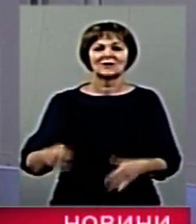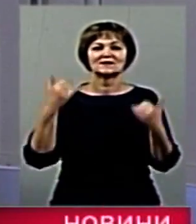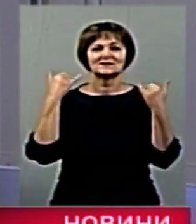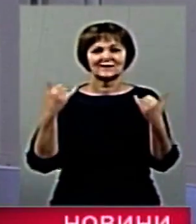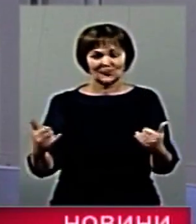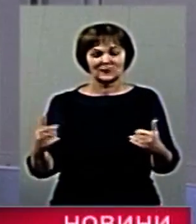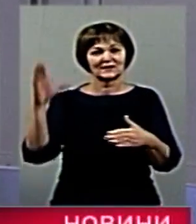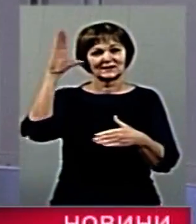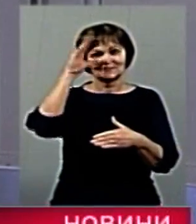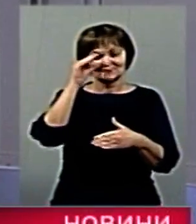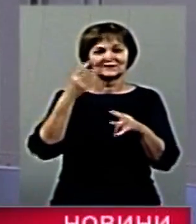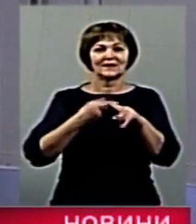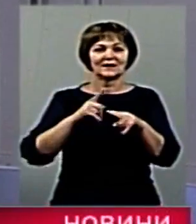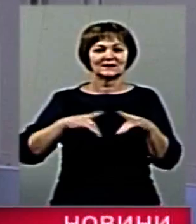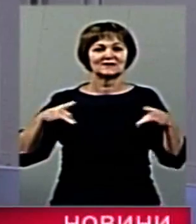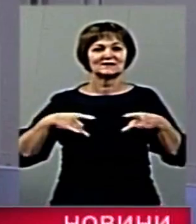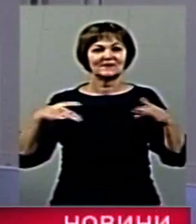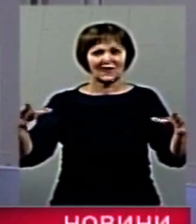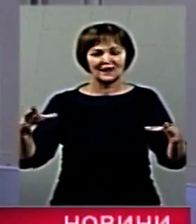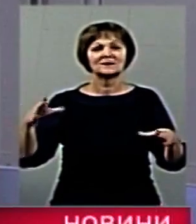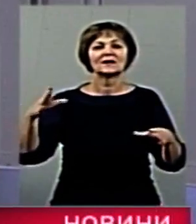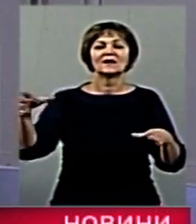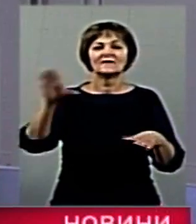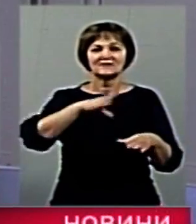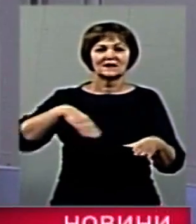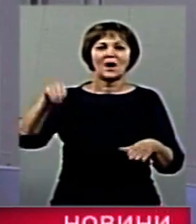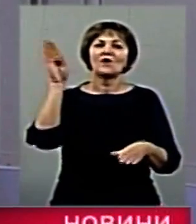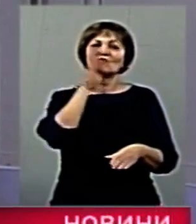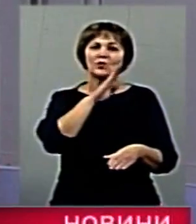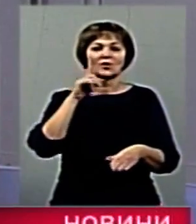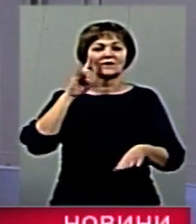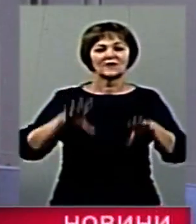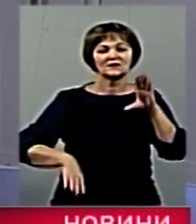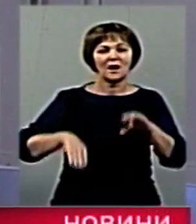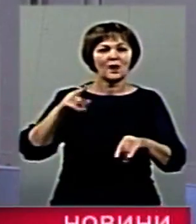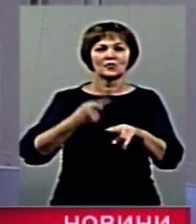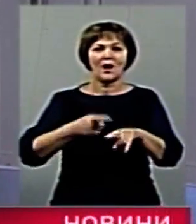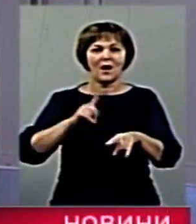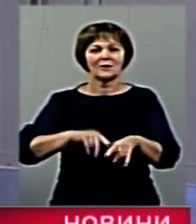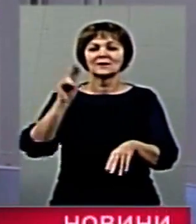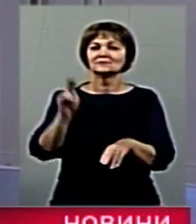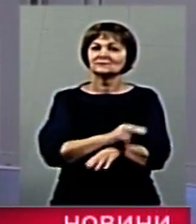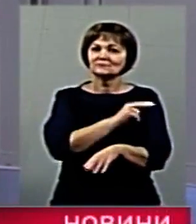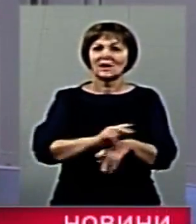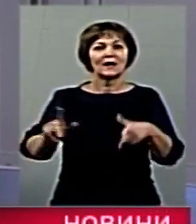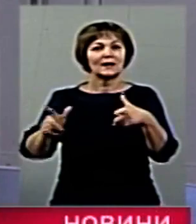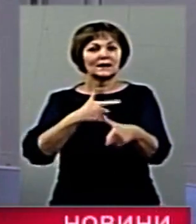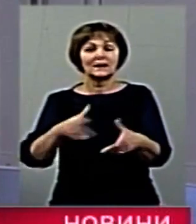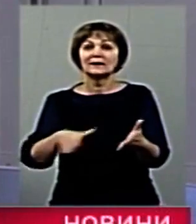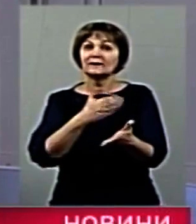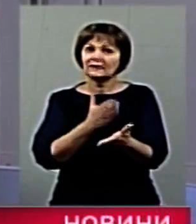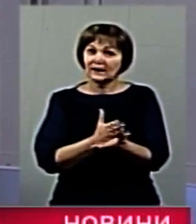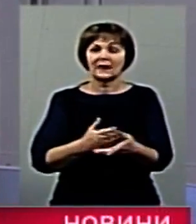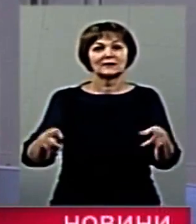кутю або другий святвечір. Увесь цей день віруючі святять в храмах воду, яку вважають цілющою. Чи існує культ такої води у